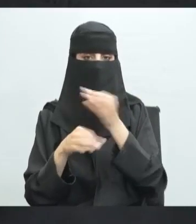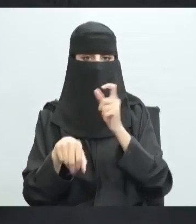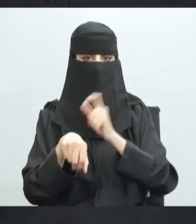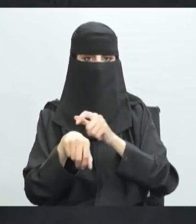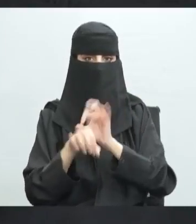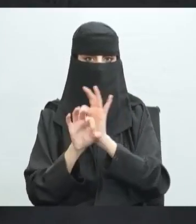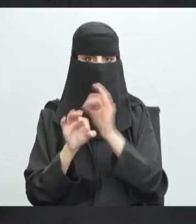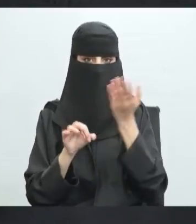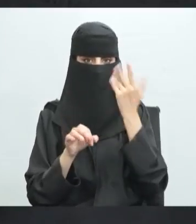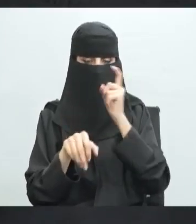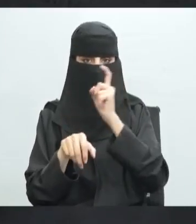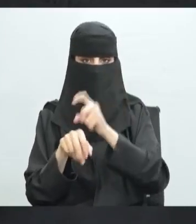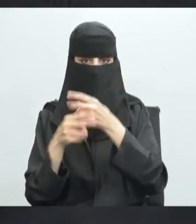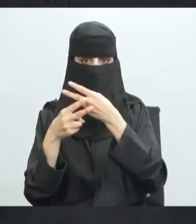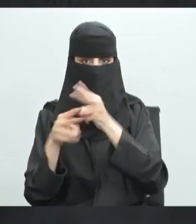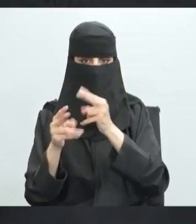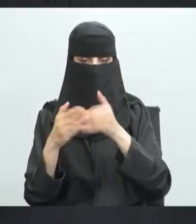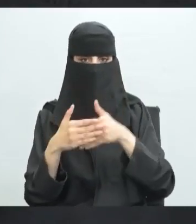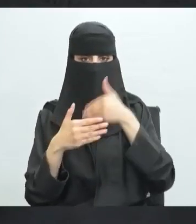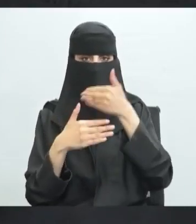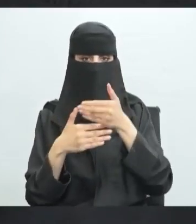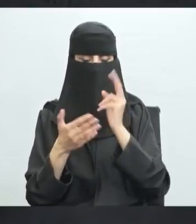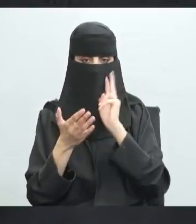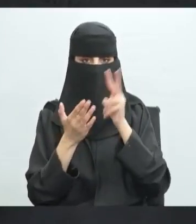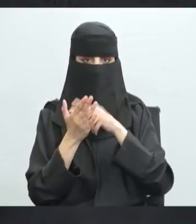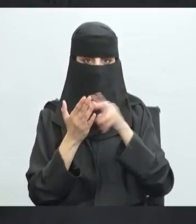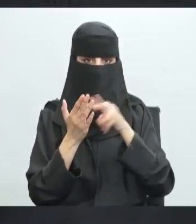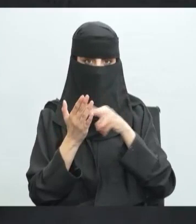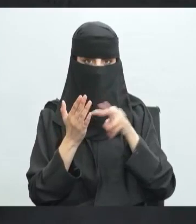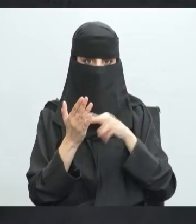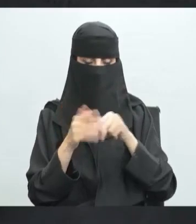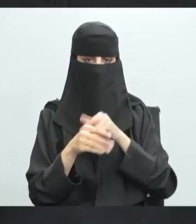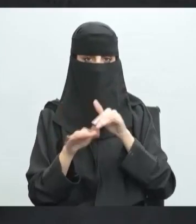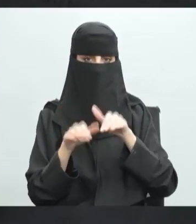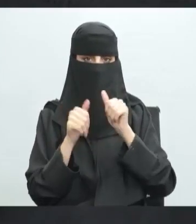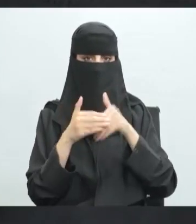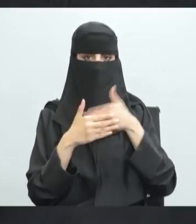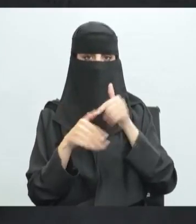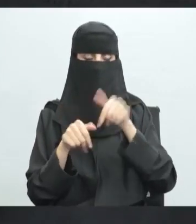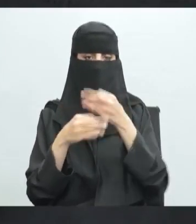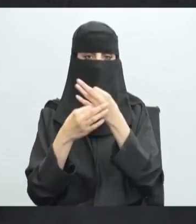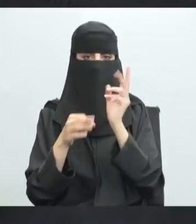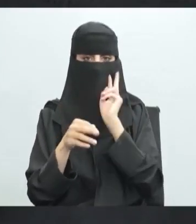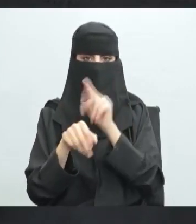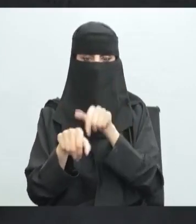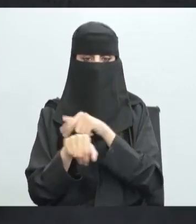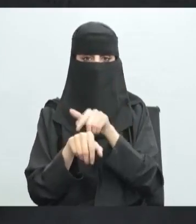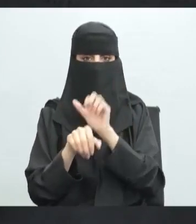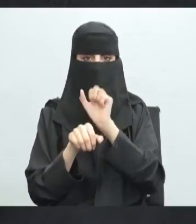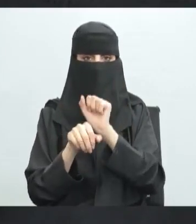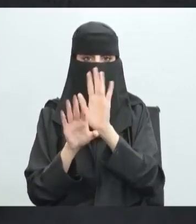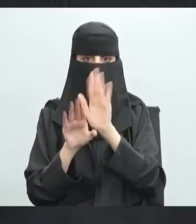وحسبت فيه زمن القراءة طبعا أنا لم أقرأ قراءة سريعة ولم أقرأ قراءة بطيئة تستلزم البطء الشديد